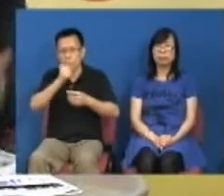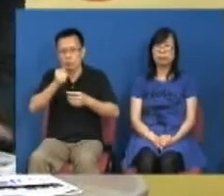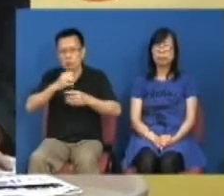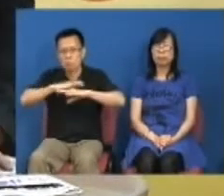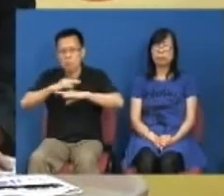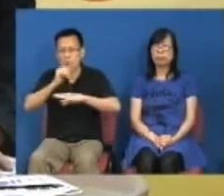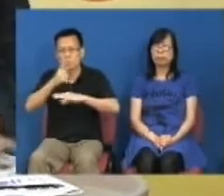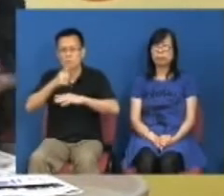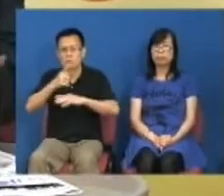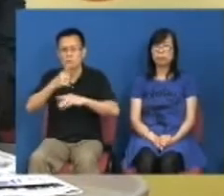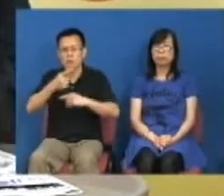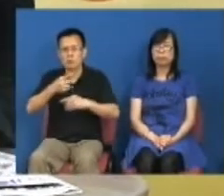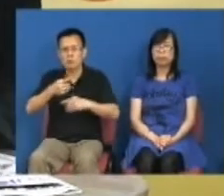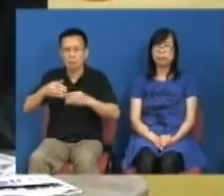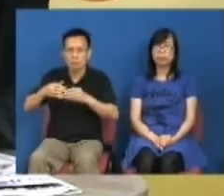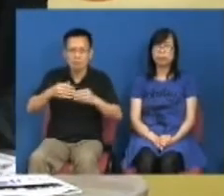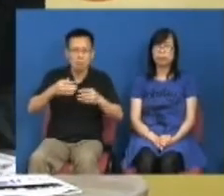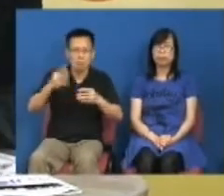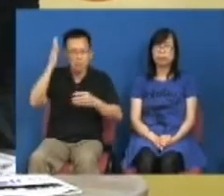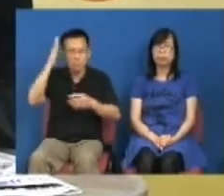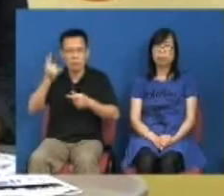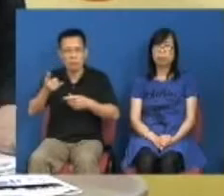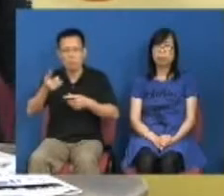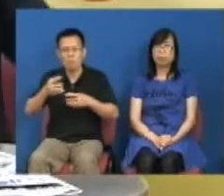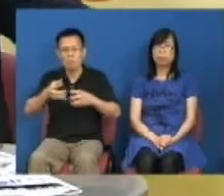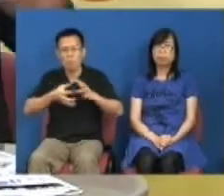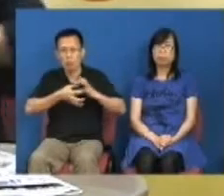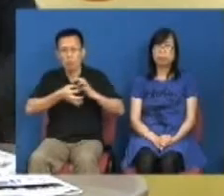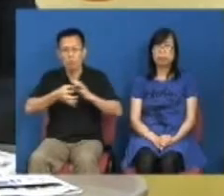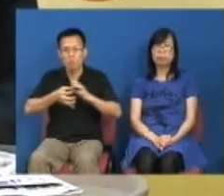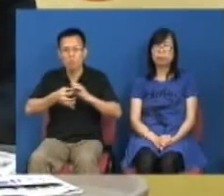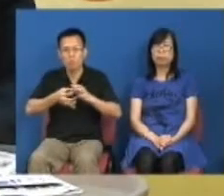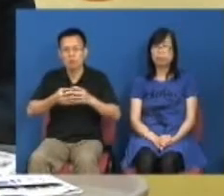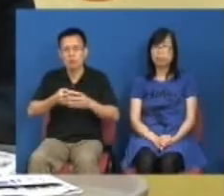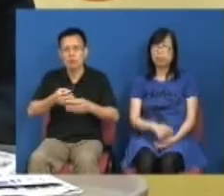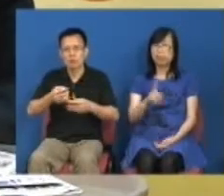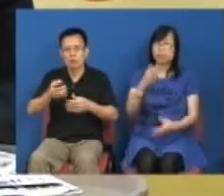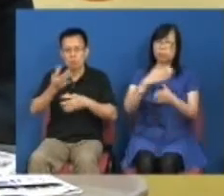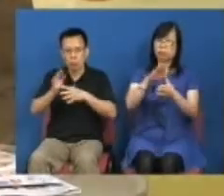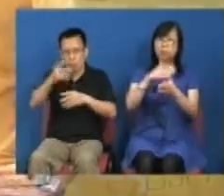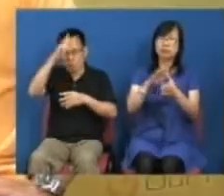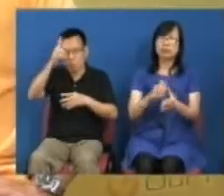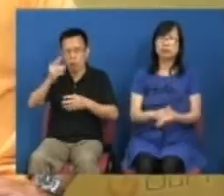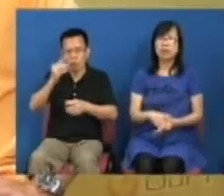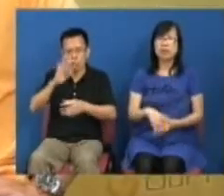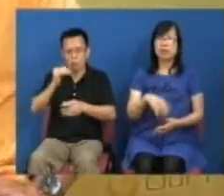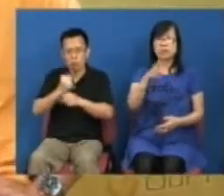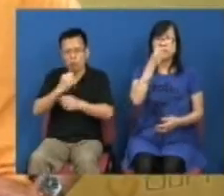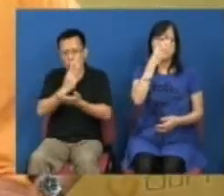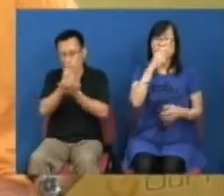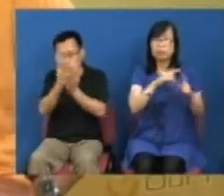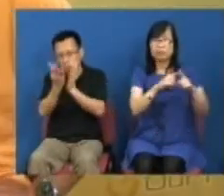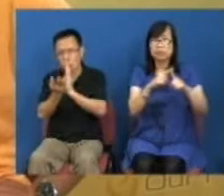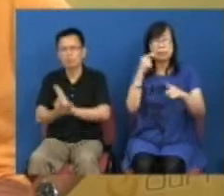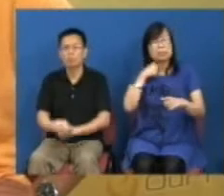我们每一个市民每一个公民都不关心的时候是的政府就什么都可以做所以善良的香港人